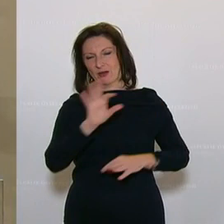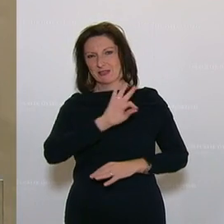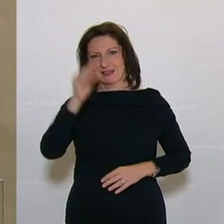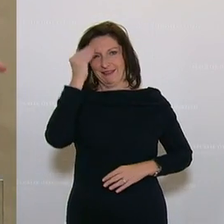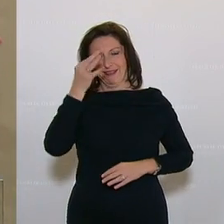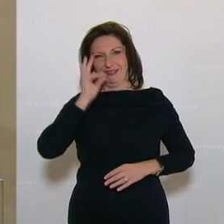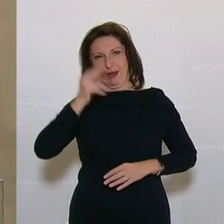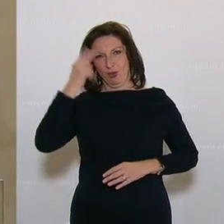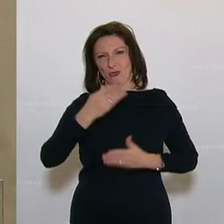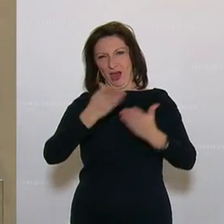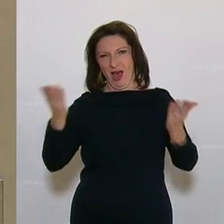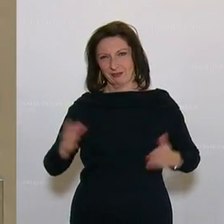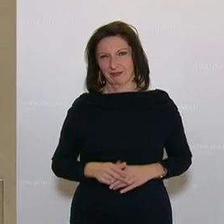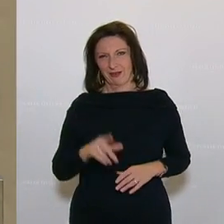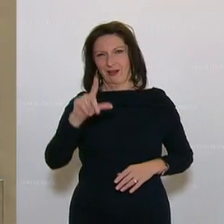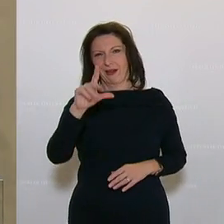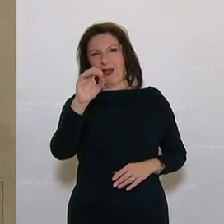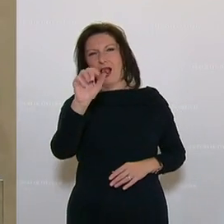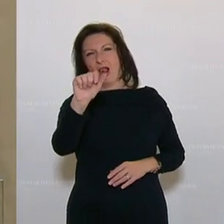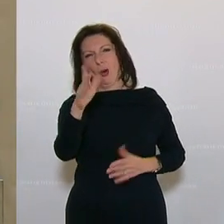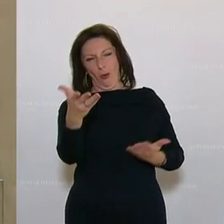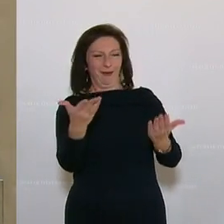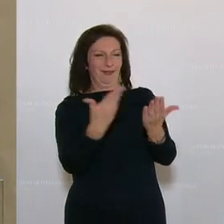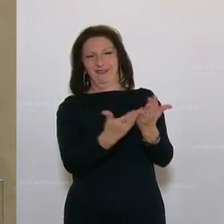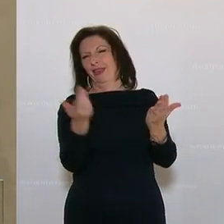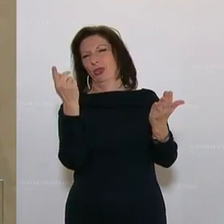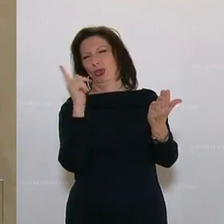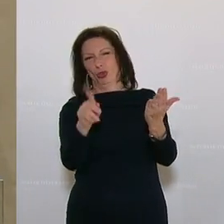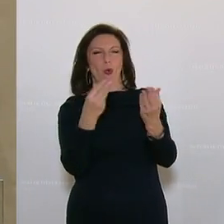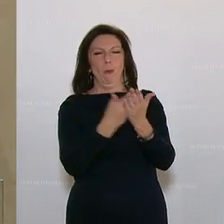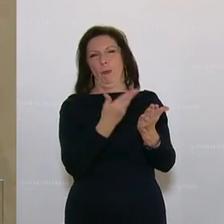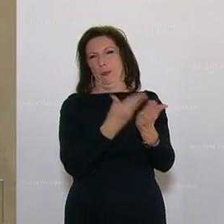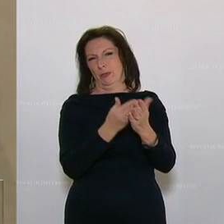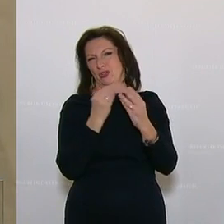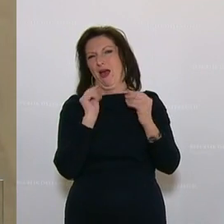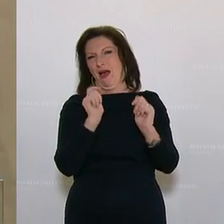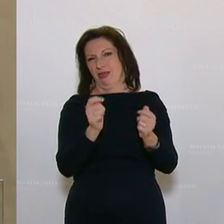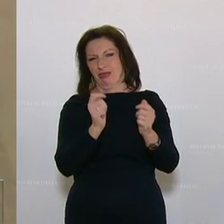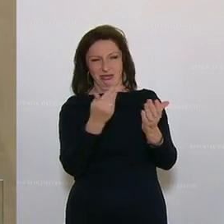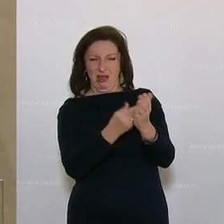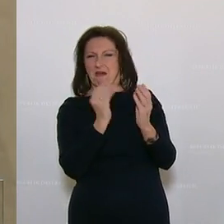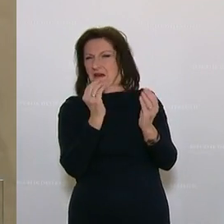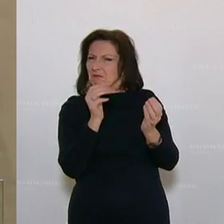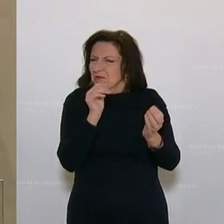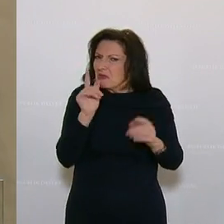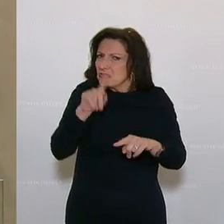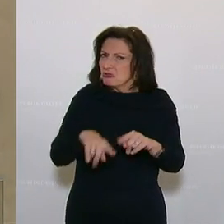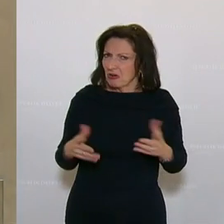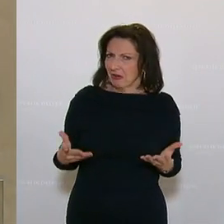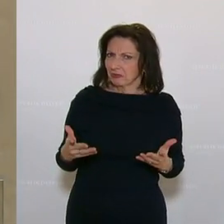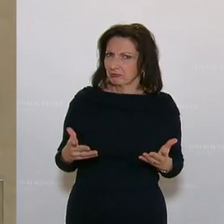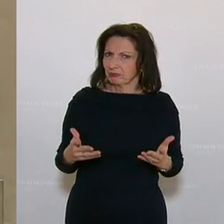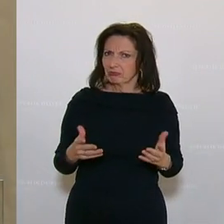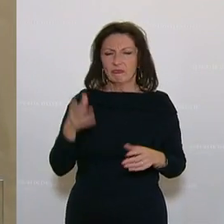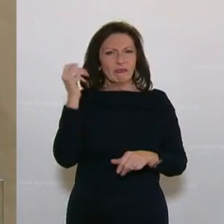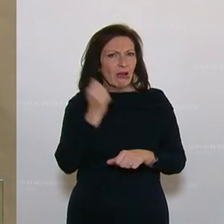geehrten Damen und Herren. Ein typischer Loaka-Antrag, an sich von der Idee ja gar nicht so schlecht, nämlich den Status